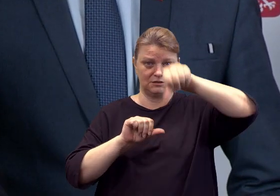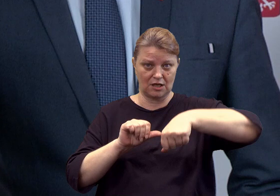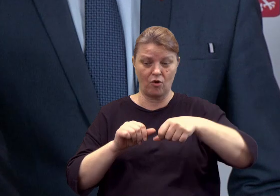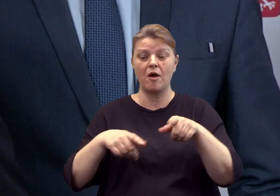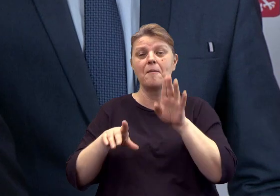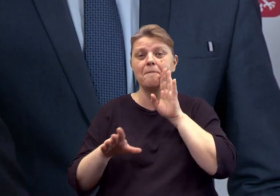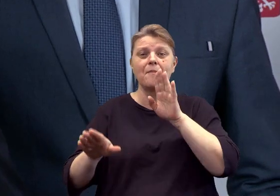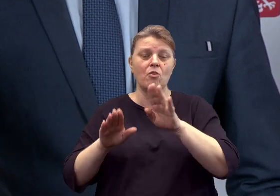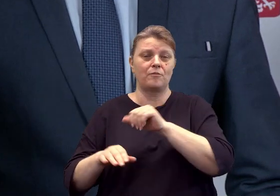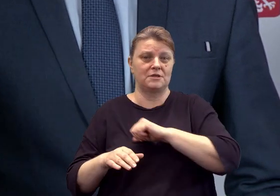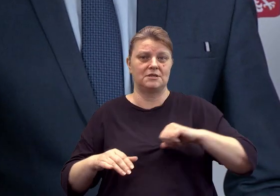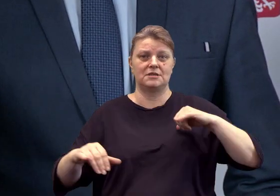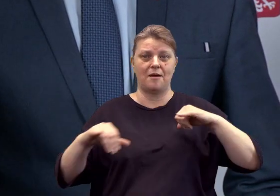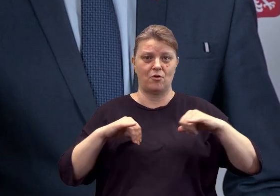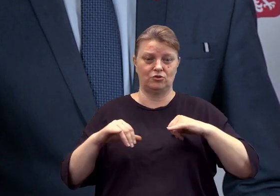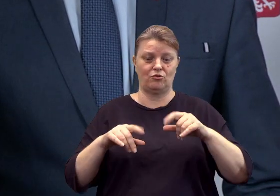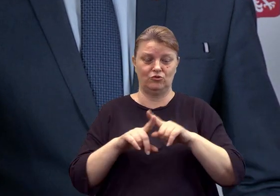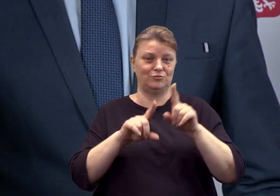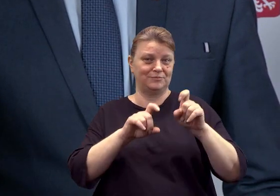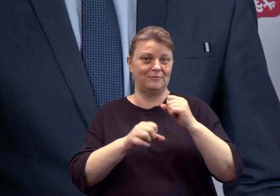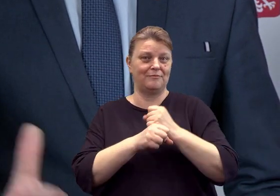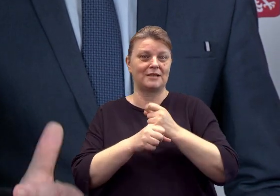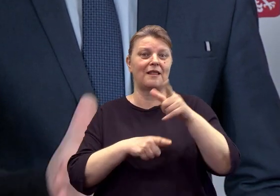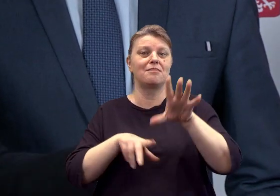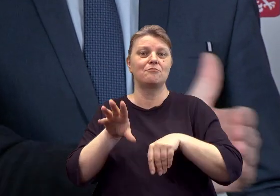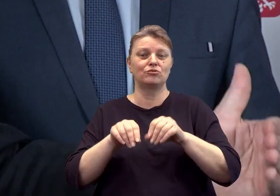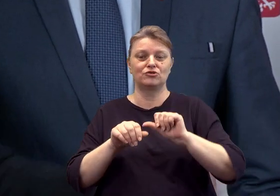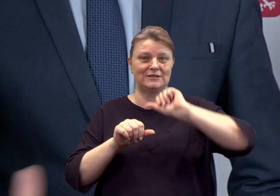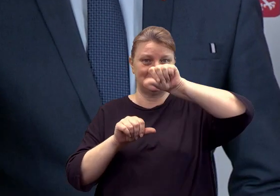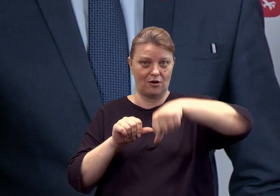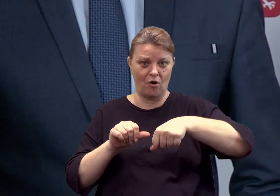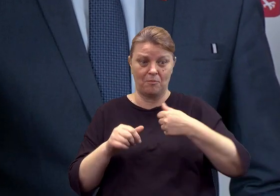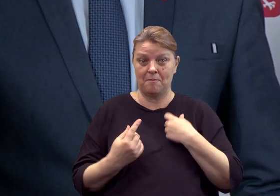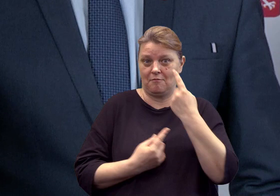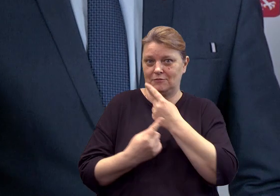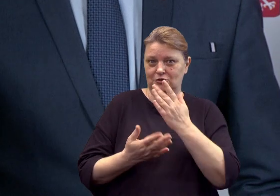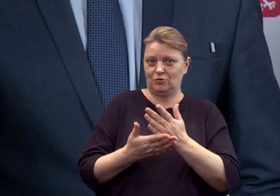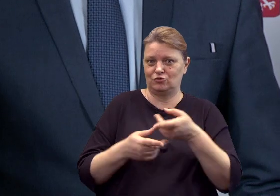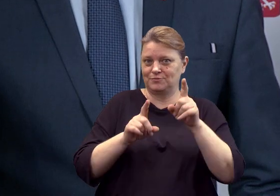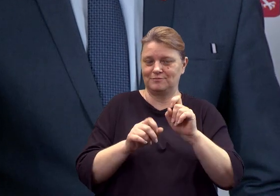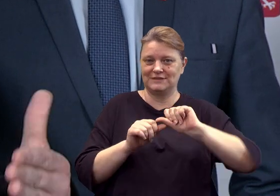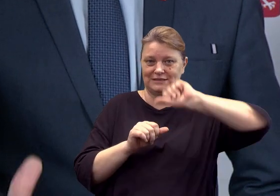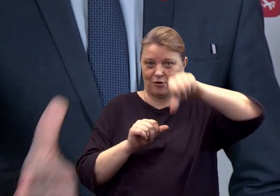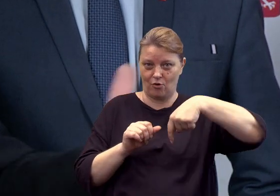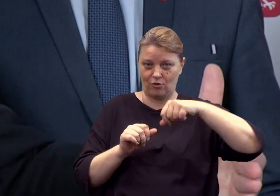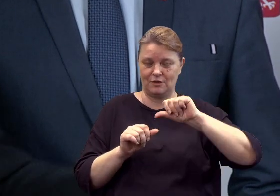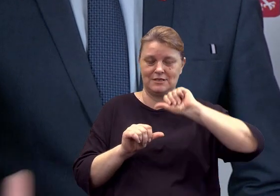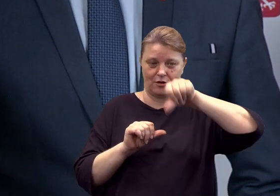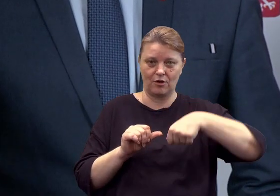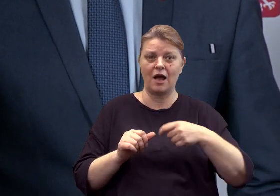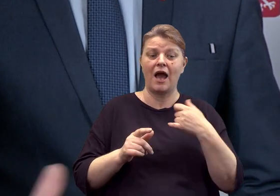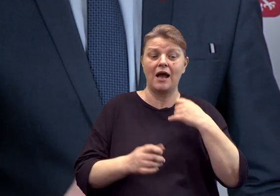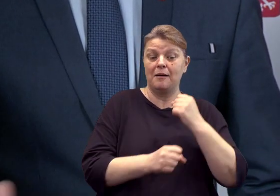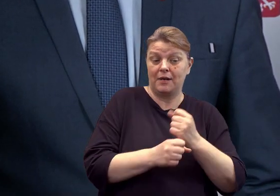nad budżetem samorządów na przyszły rok. W związku z tym my myślimy już o przyszłym roku. Kiedy zakończą się prace i te wnioski